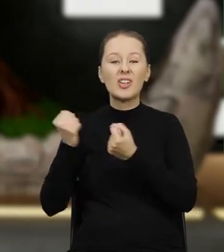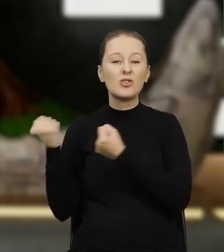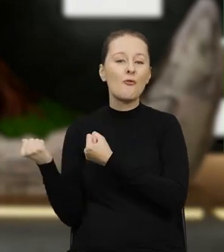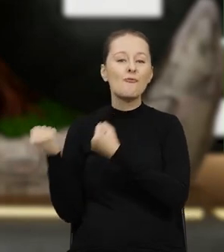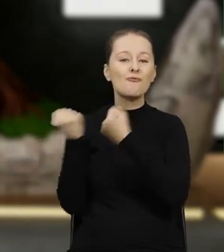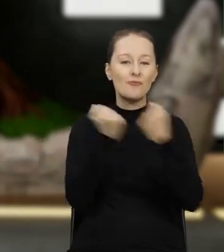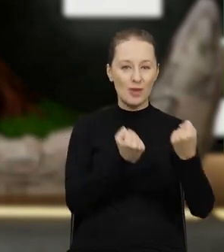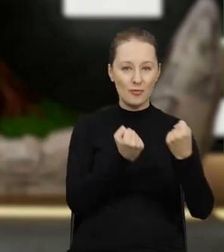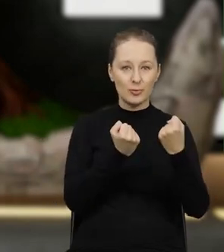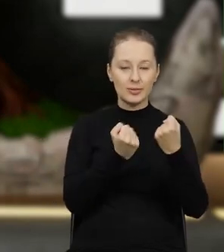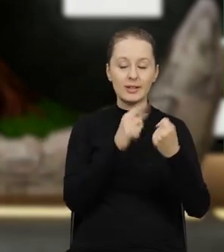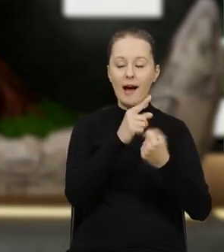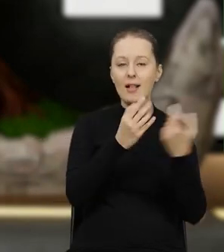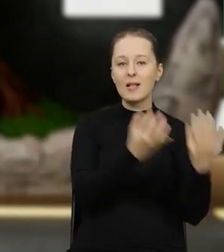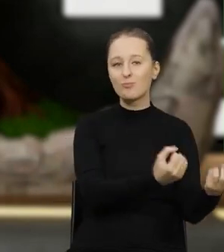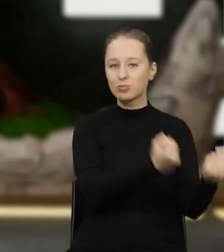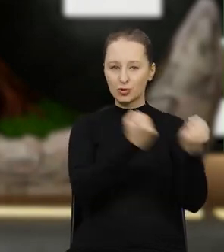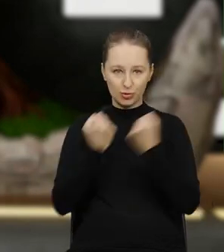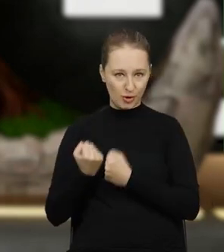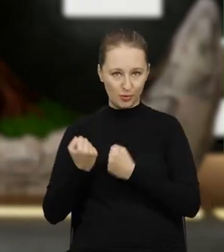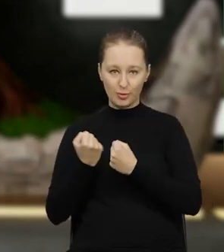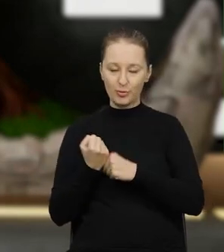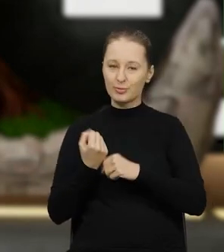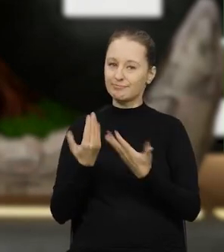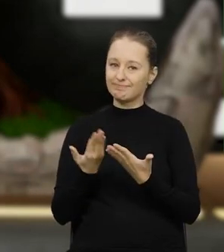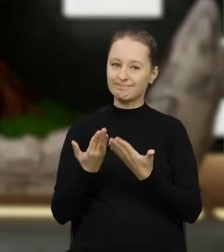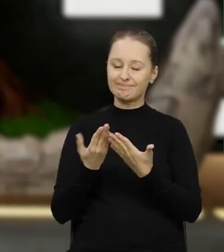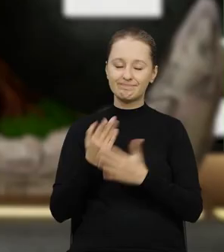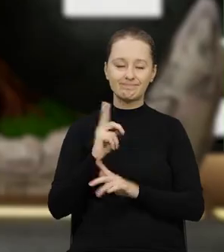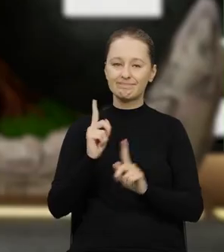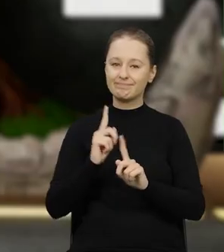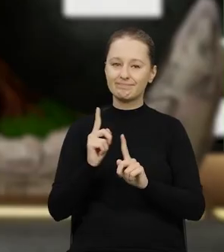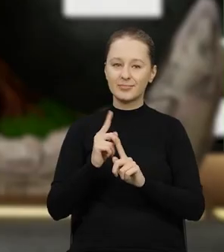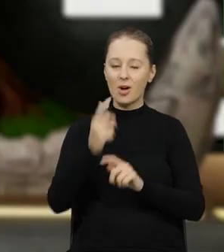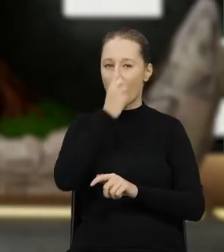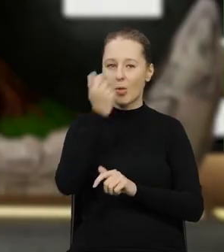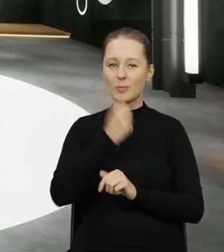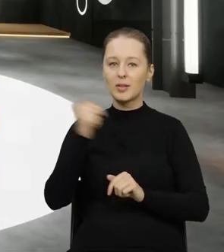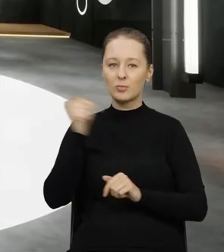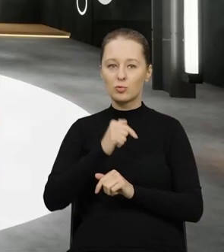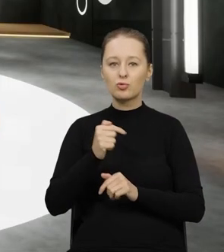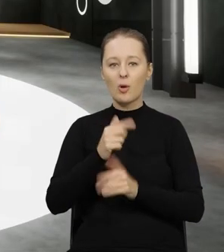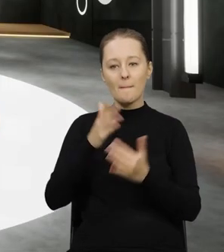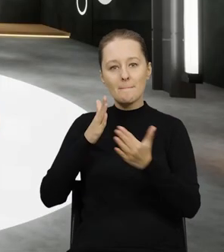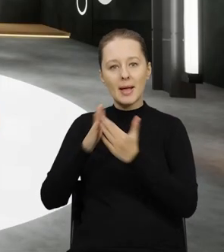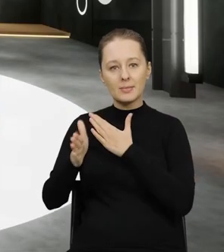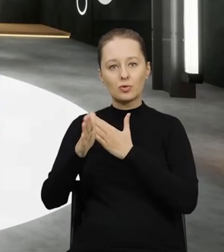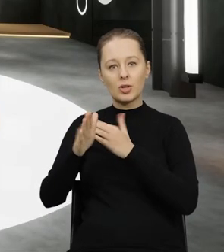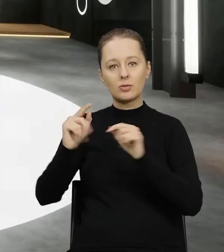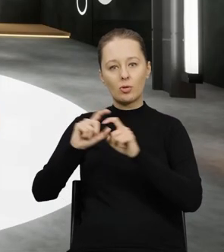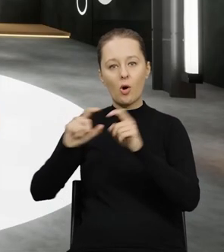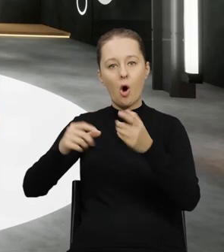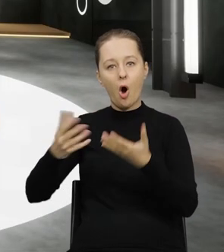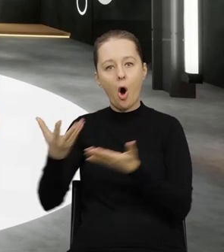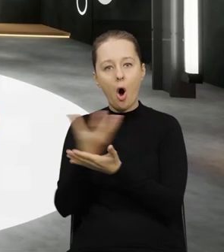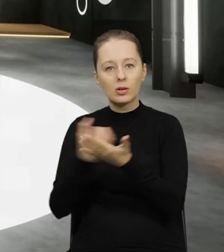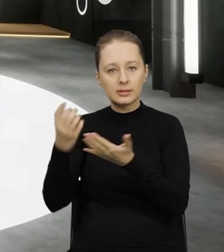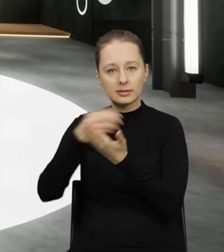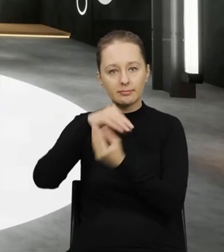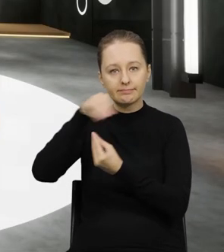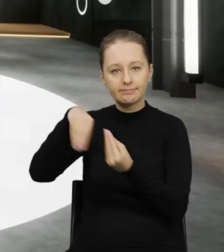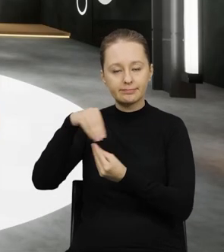odpadów natomiast jeżeli chodzi o przywóz to odpady muszą trafiać bezpośrednio do instalacji odzysku